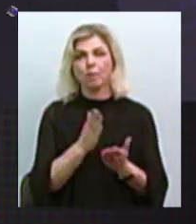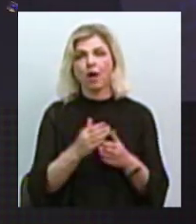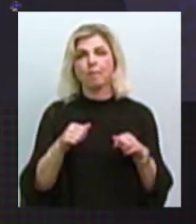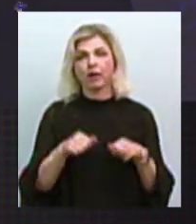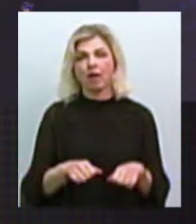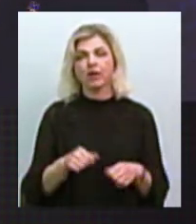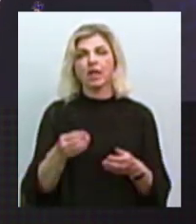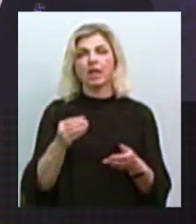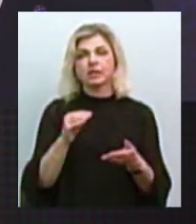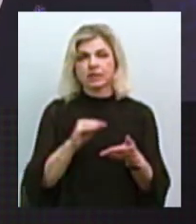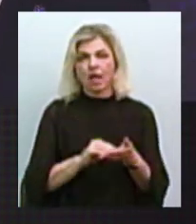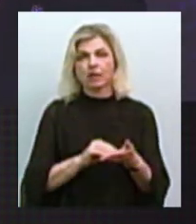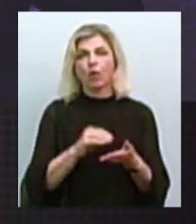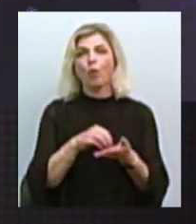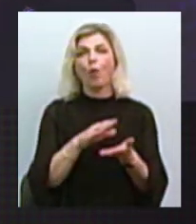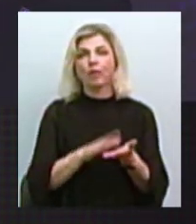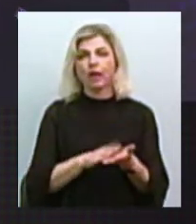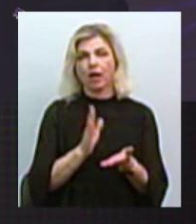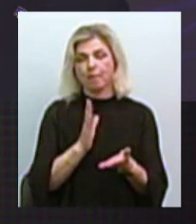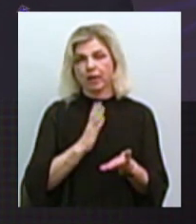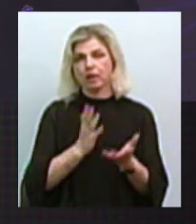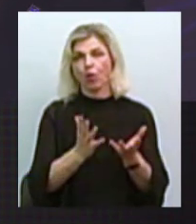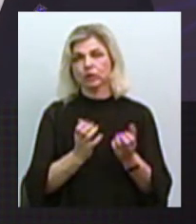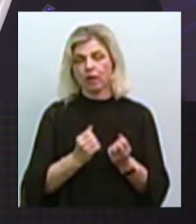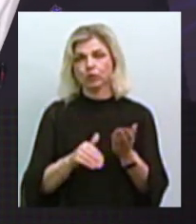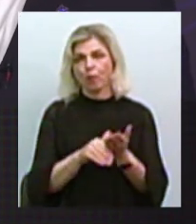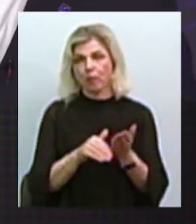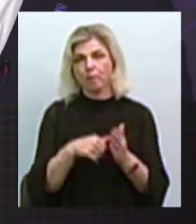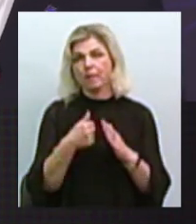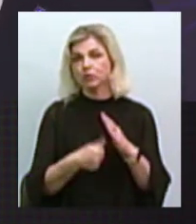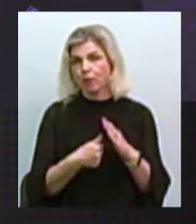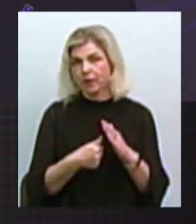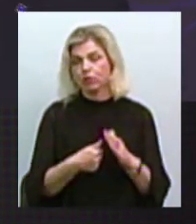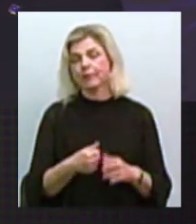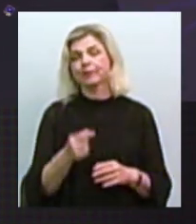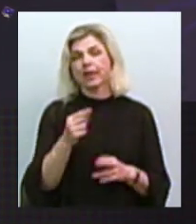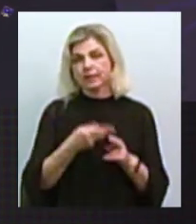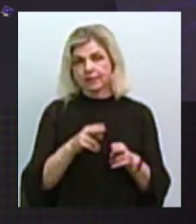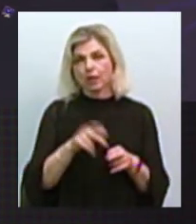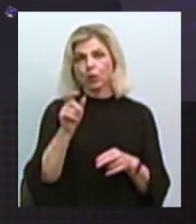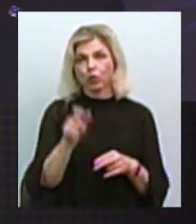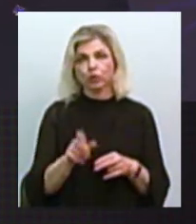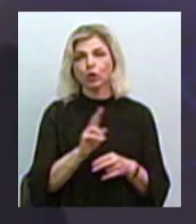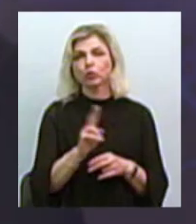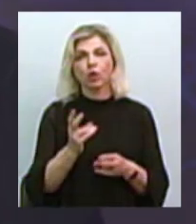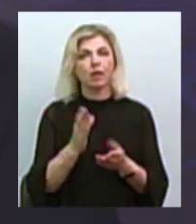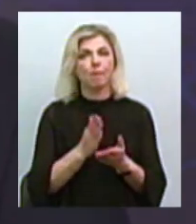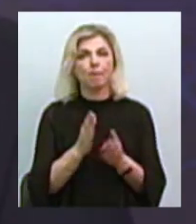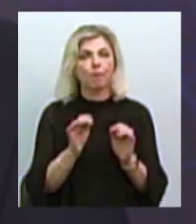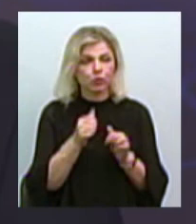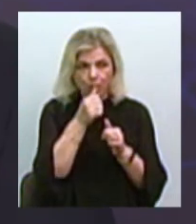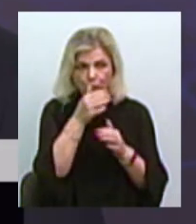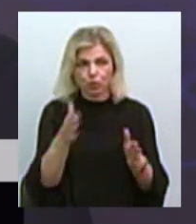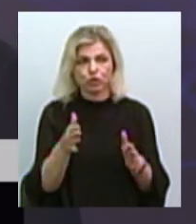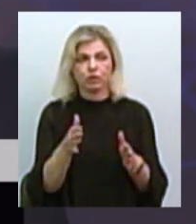стати на облік і бути отримувачами допомоги по безробіттю. Тобто це людина, яка не має, не може